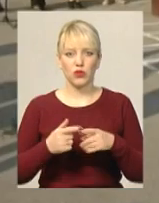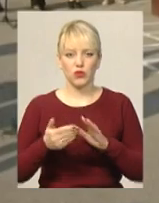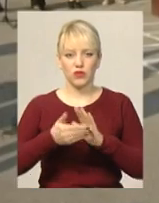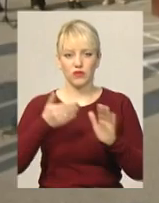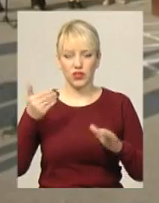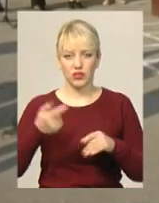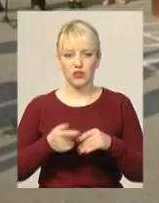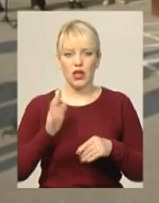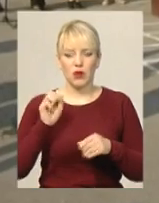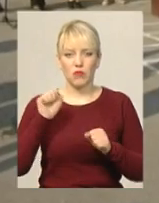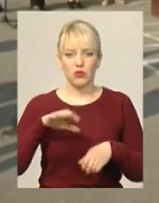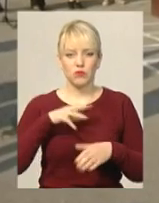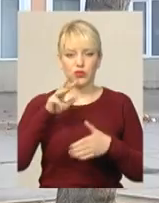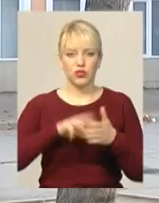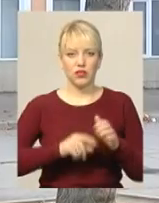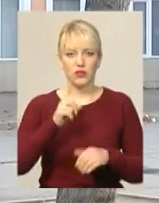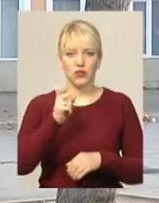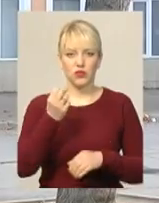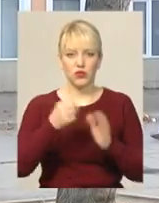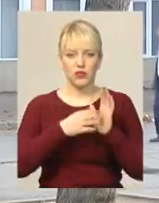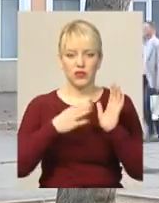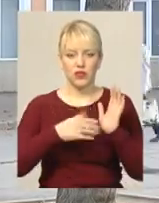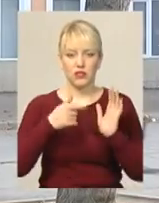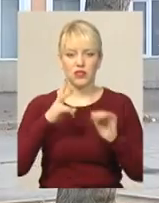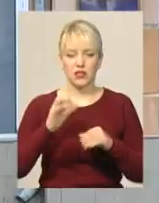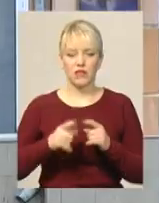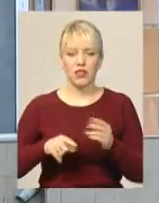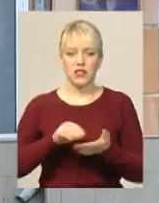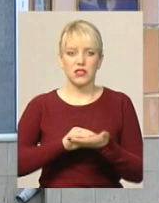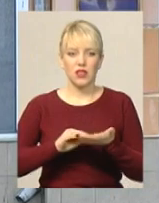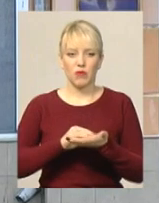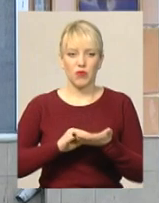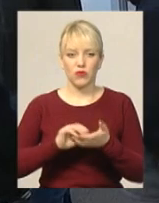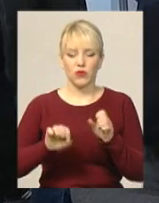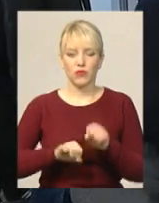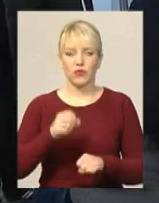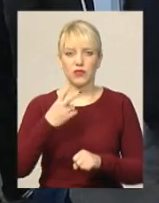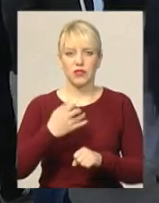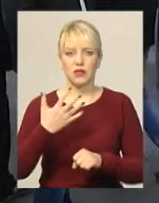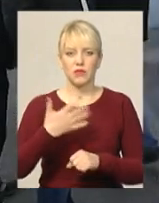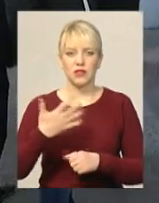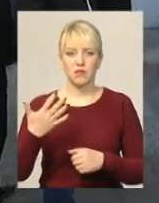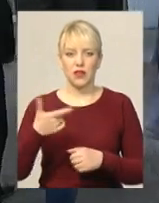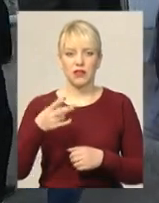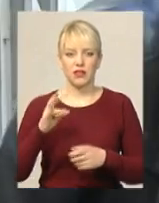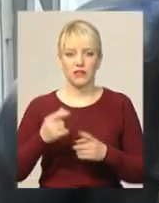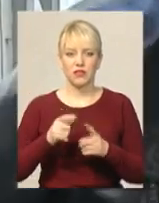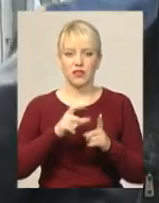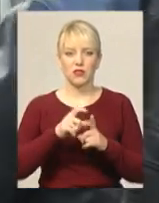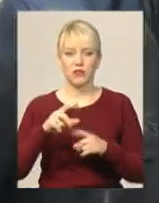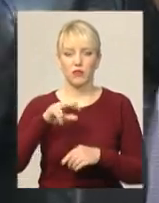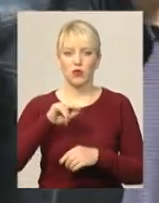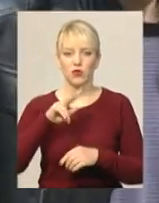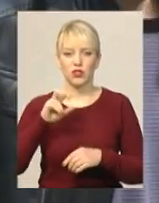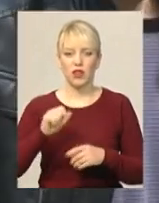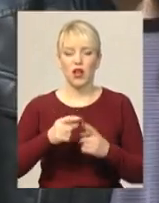119 гривень. За повторне правопорушення доведеться сплатити штраф до 255 гривень. За словами Володимира Гучка, у зону